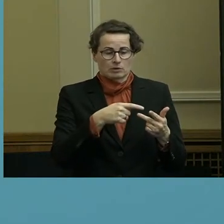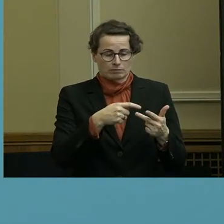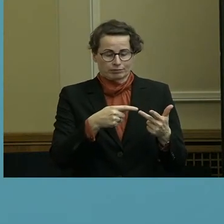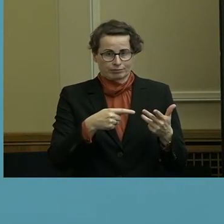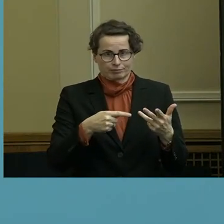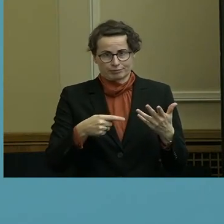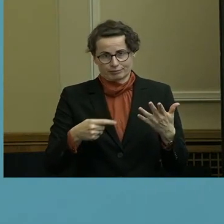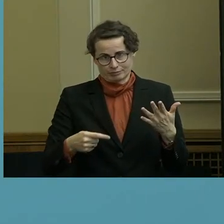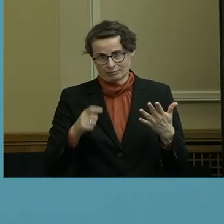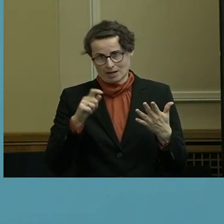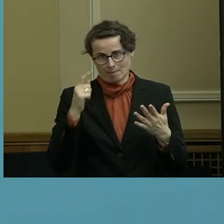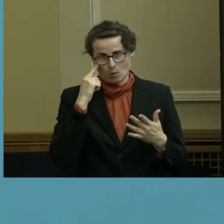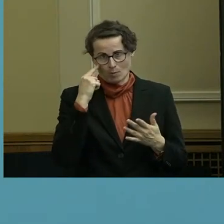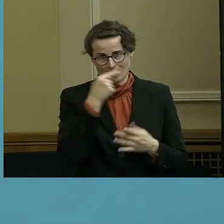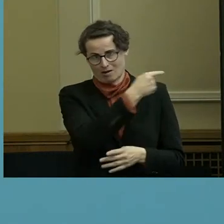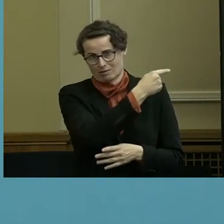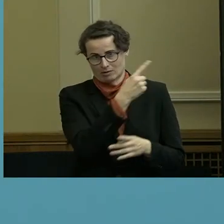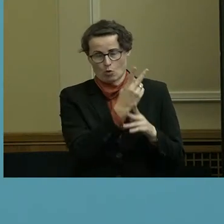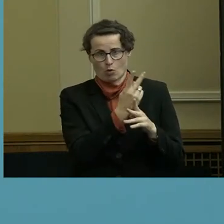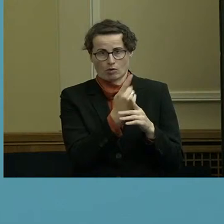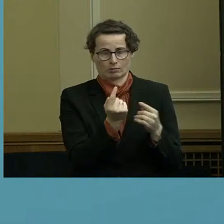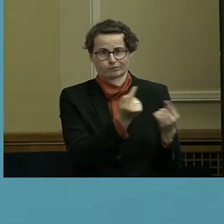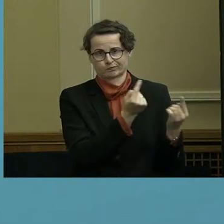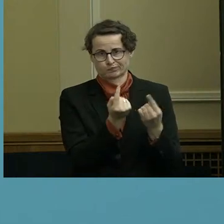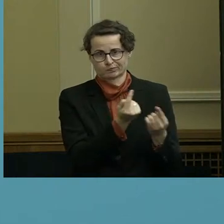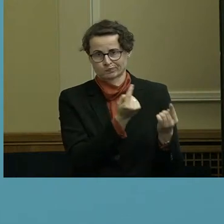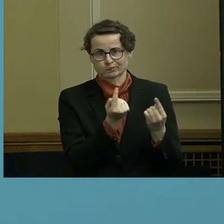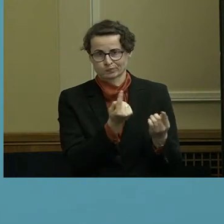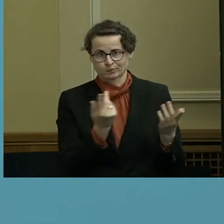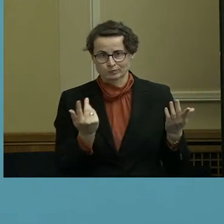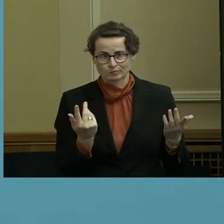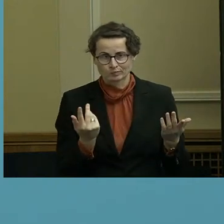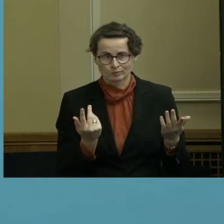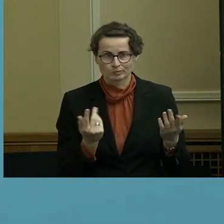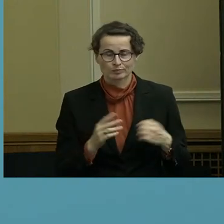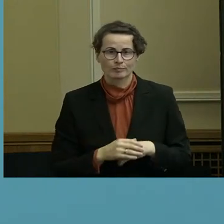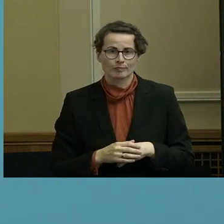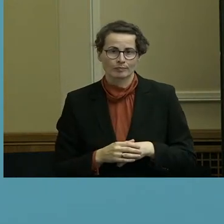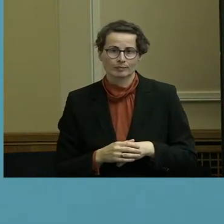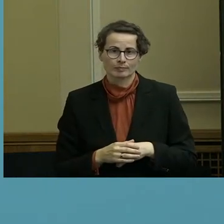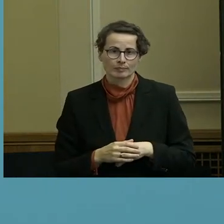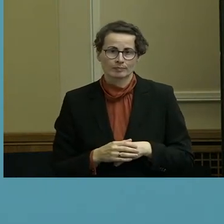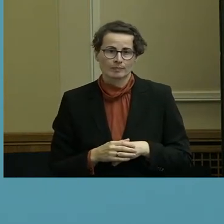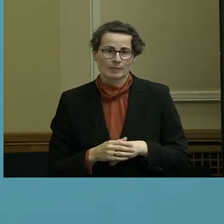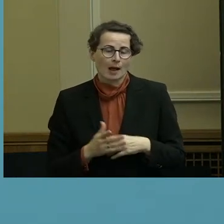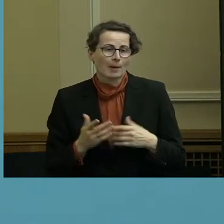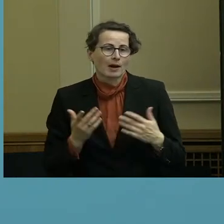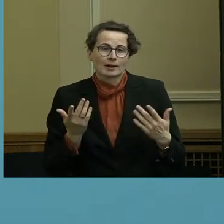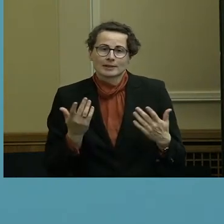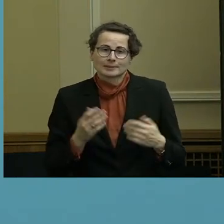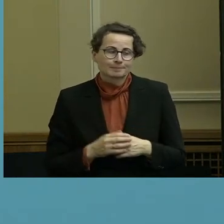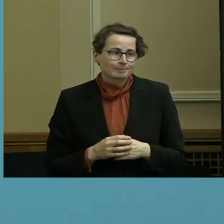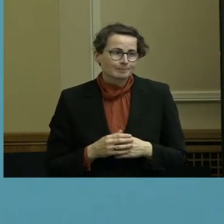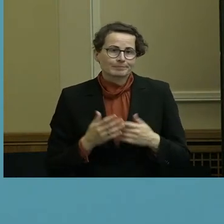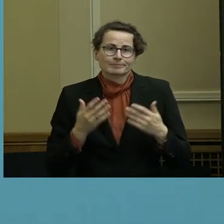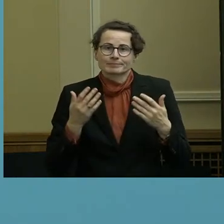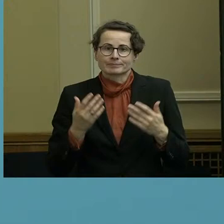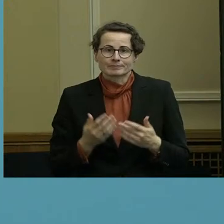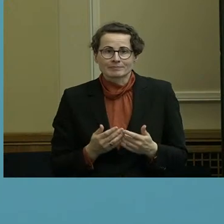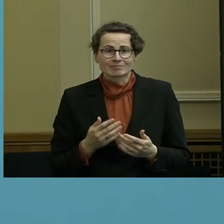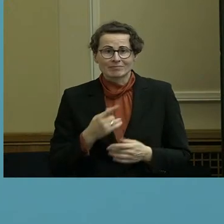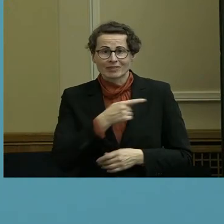erörtert, während ich hier bin. Das war aber jetzt nicht das Thema einer großen